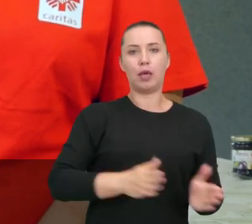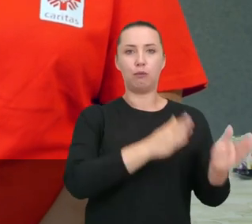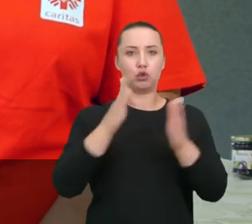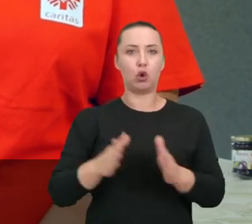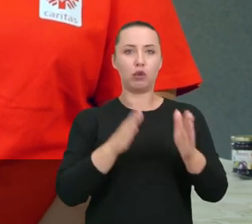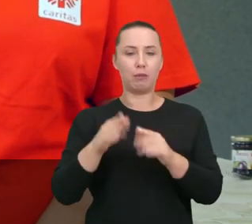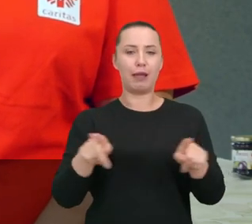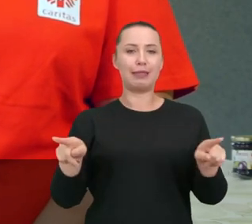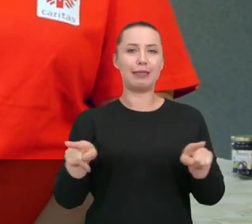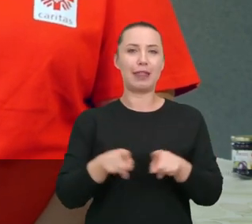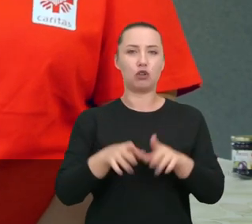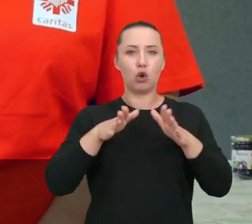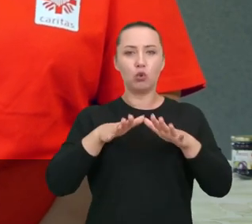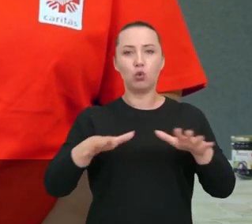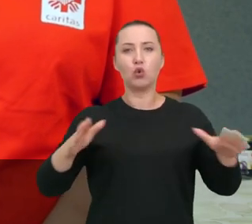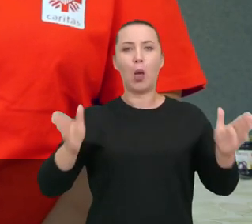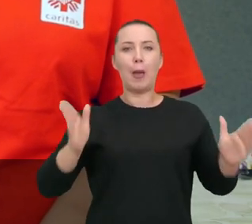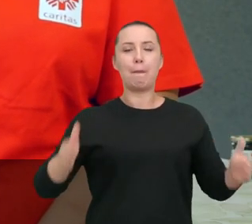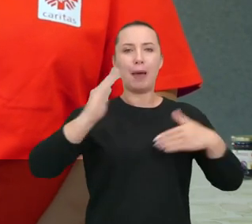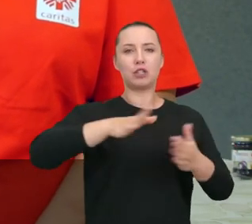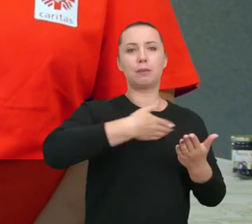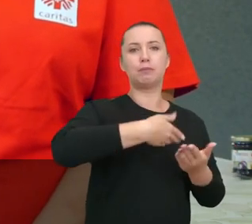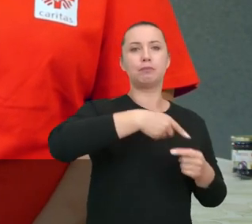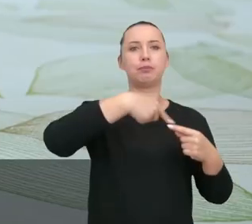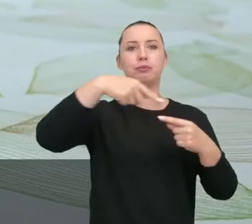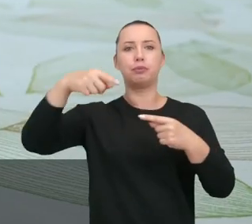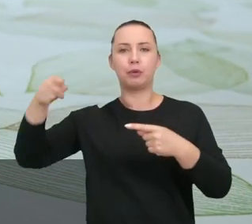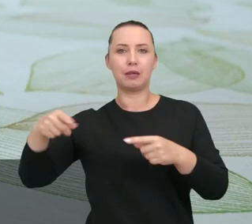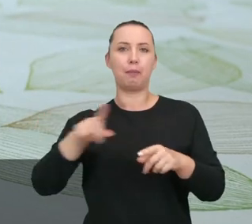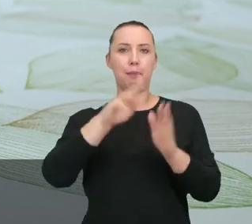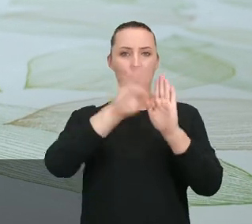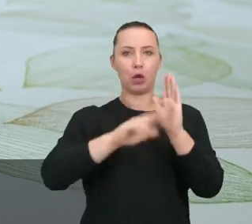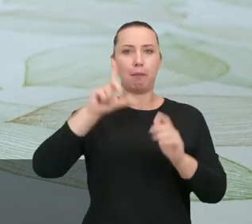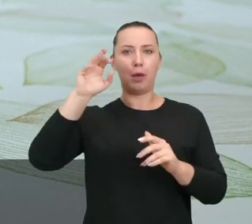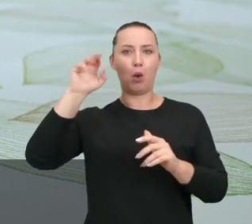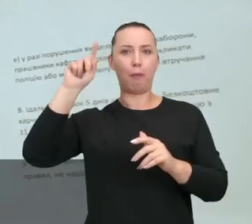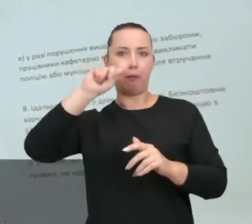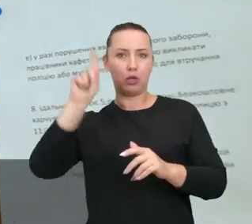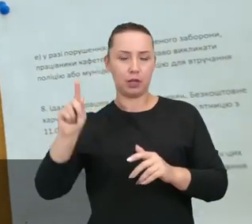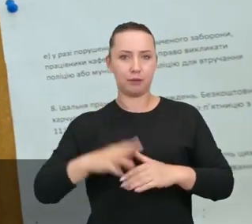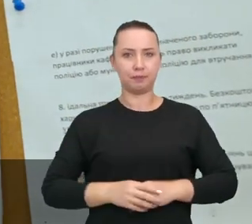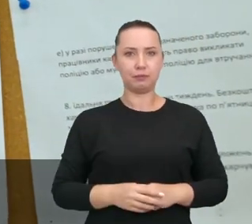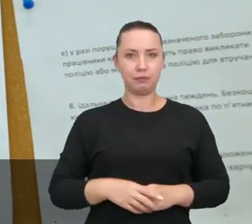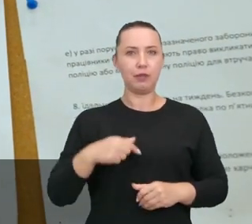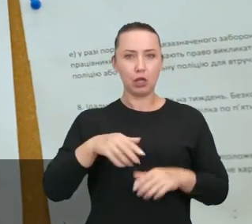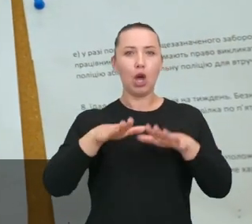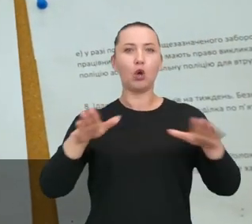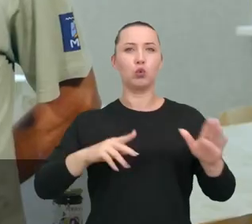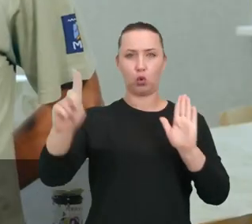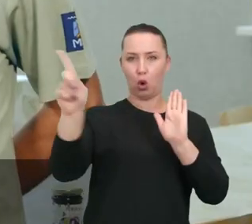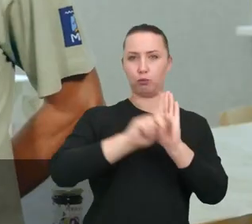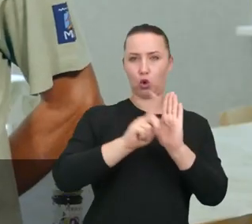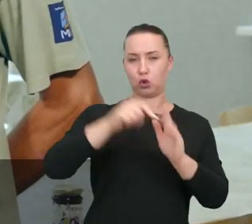przygotowujemy także bardzo dużo paczek takich na wynos, które też są organizowane z programu POPŻ. Często